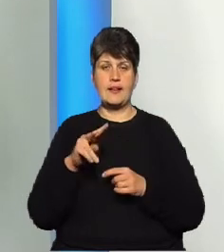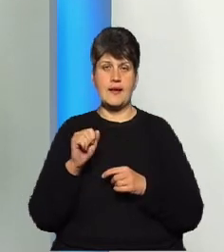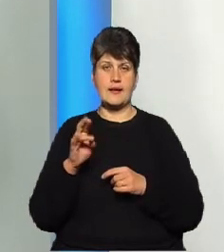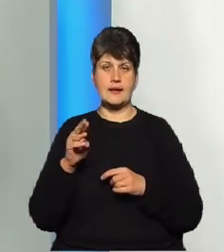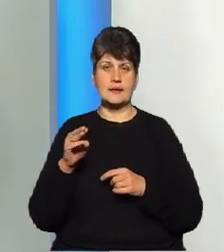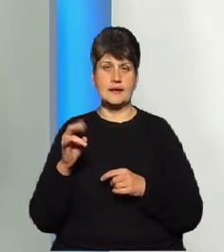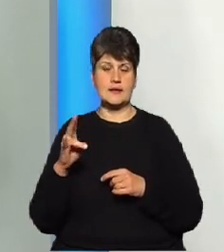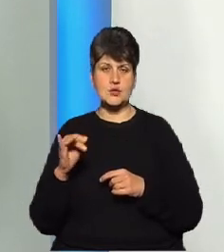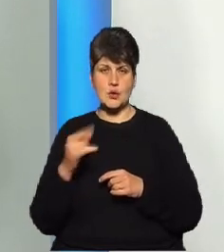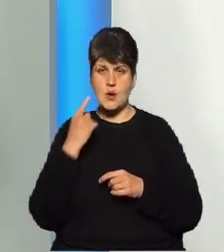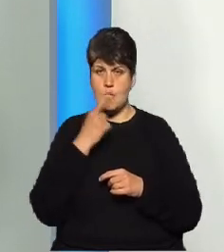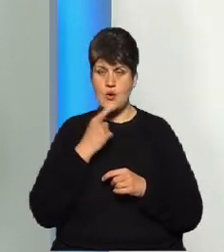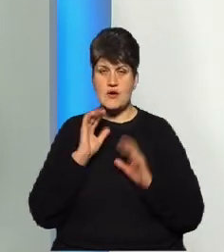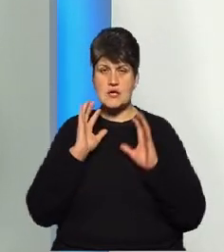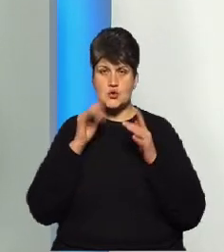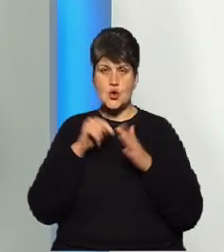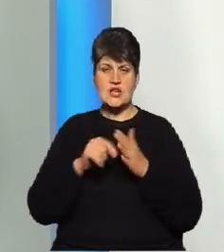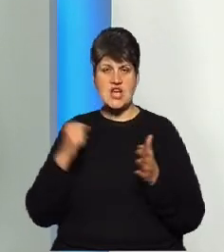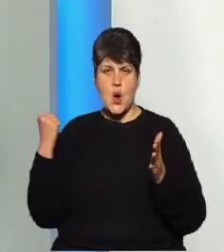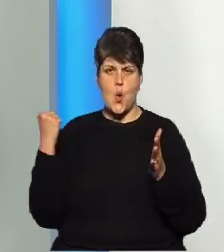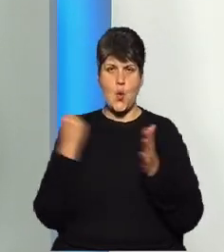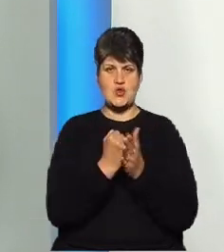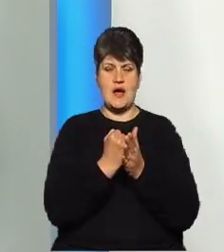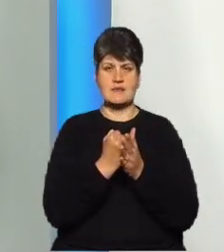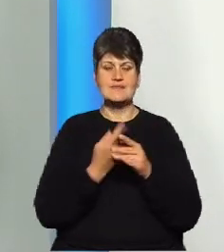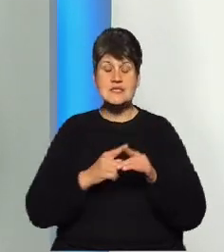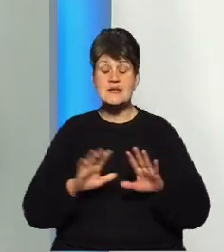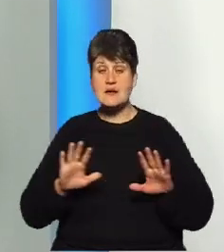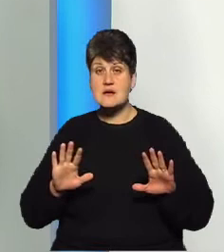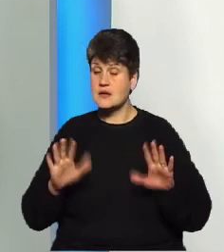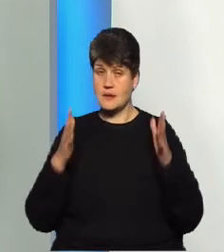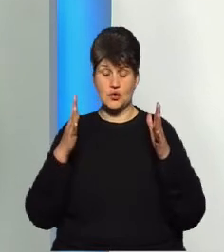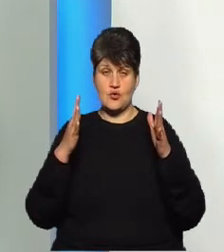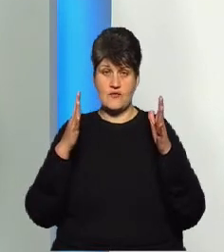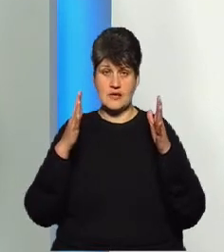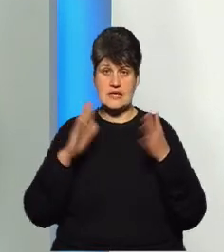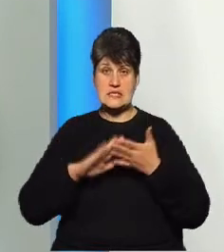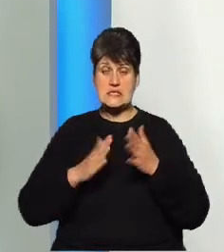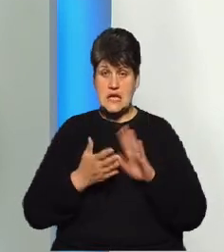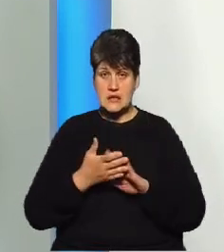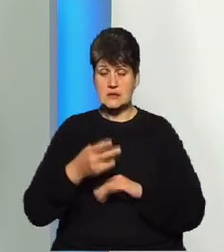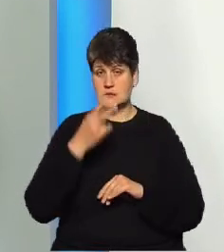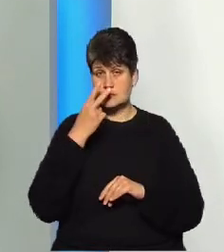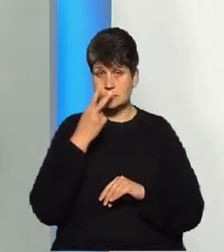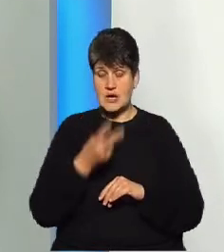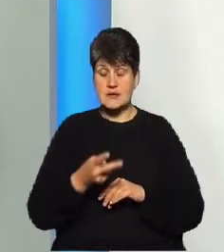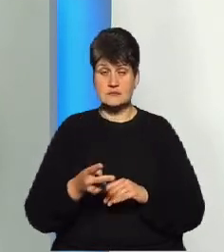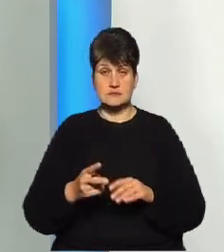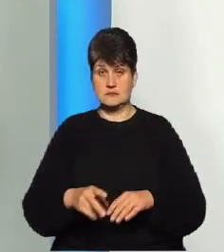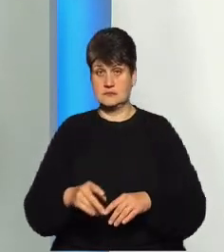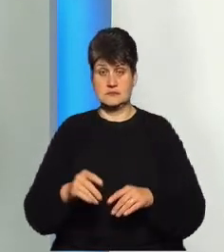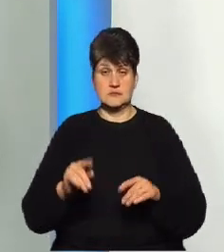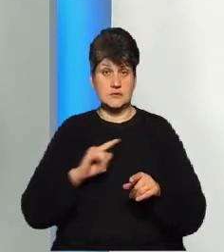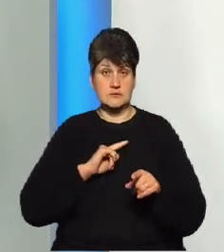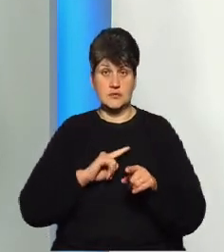означає удар. Тобто це раптовий стан, який характеризується раптовою появою певних симптомів